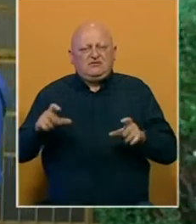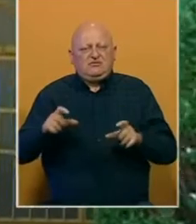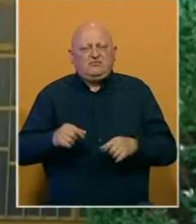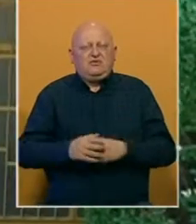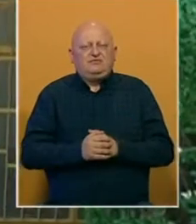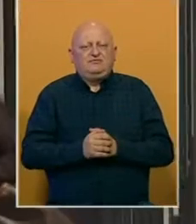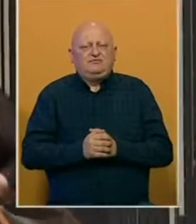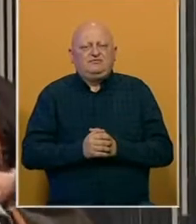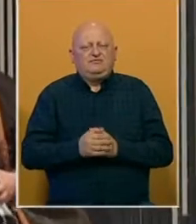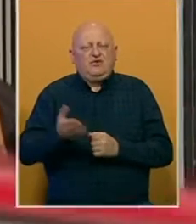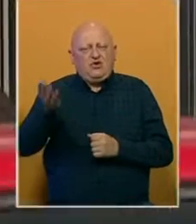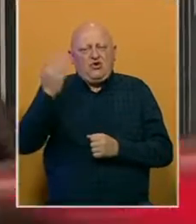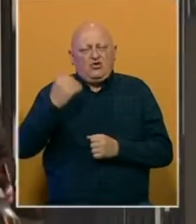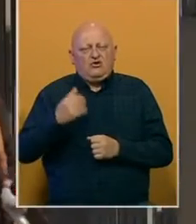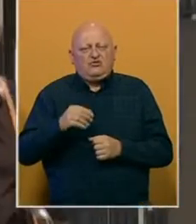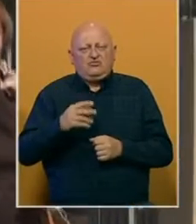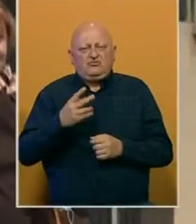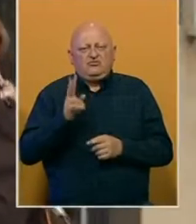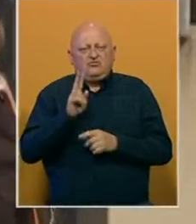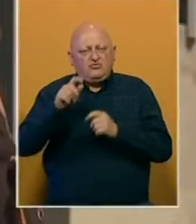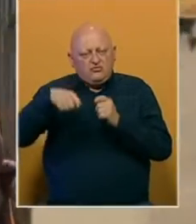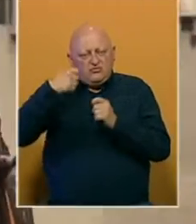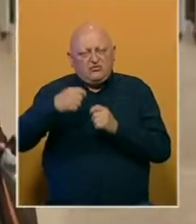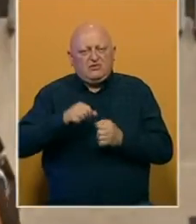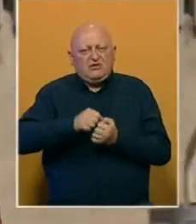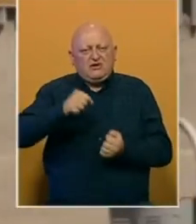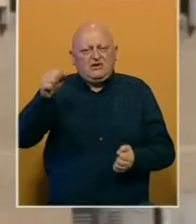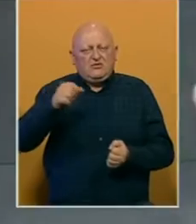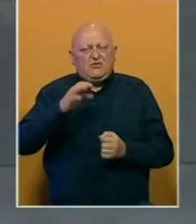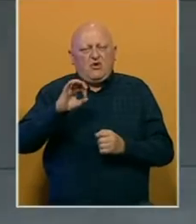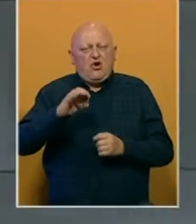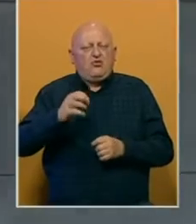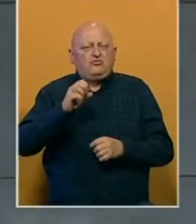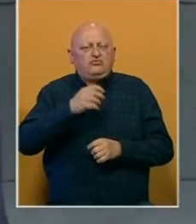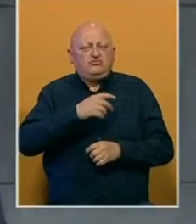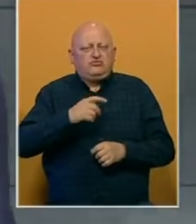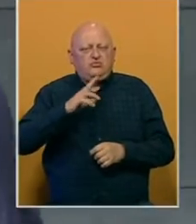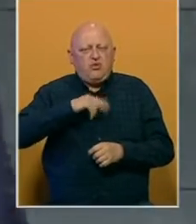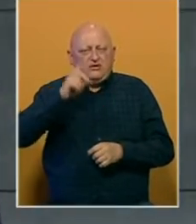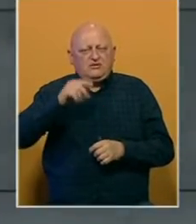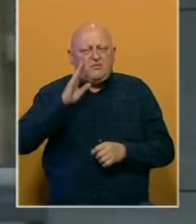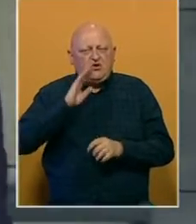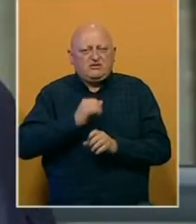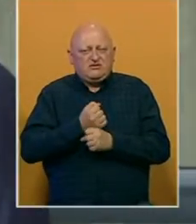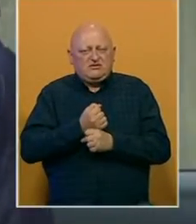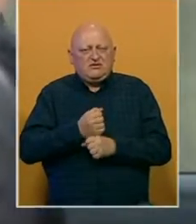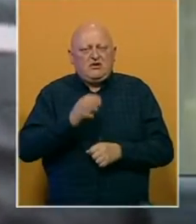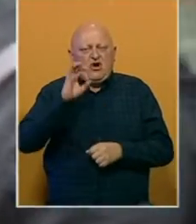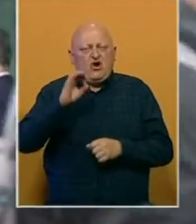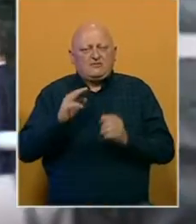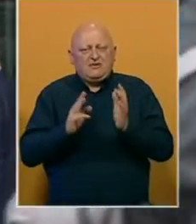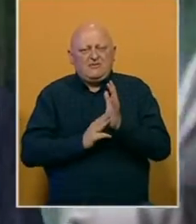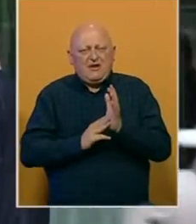agencijama. Odranije je u žiži javnosti diploma direktora obavještajno-sigurnosne agencije Bosne i Hercegovine, Osvana